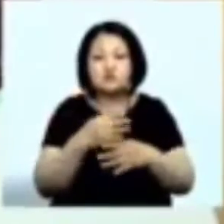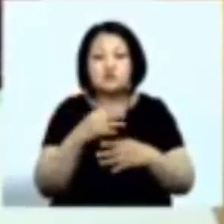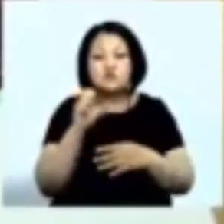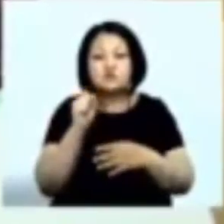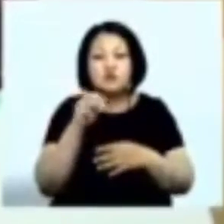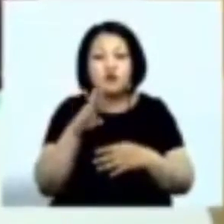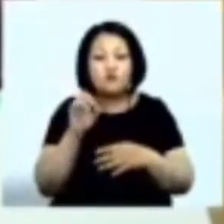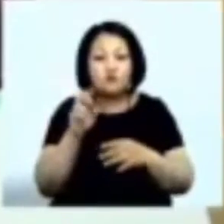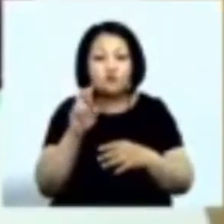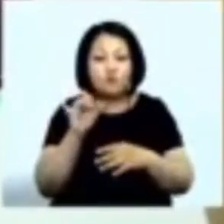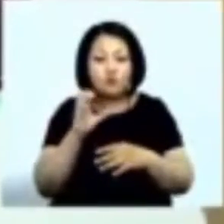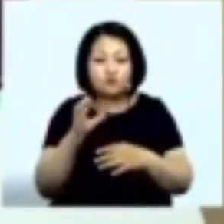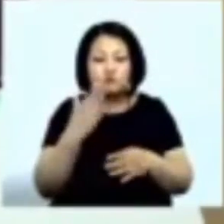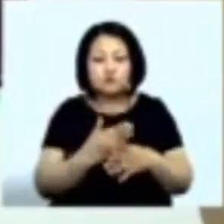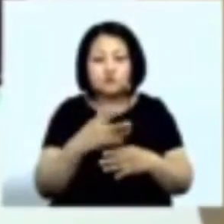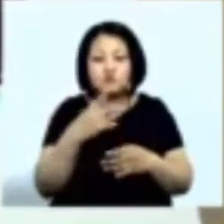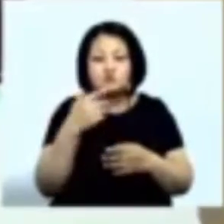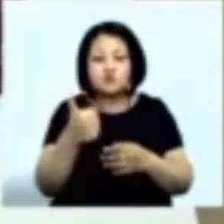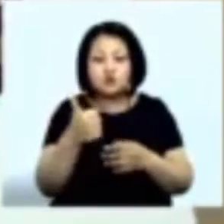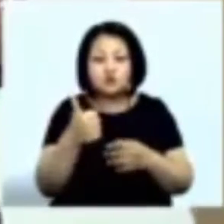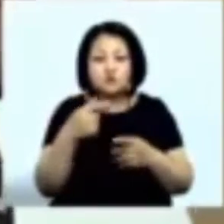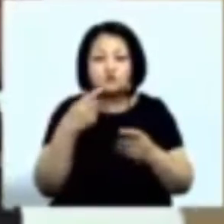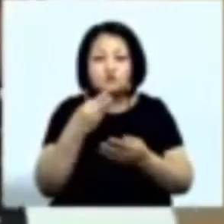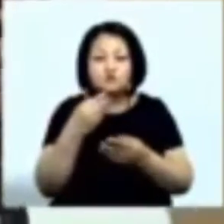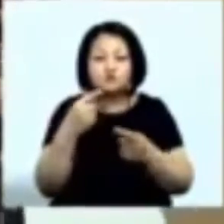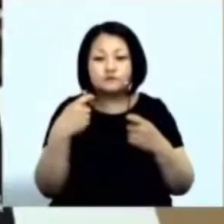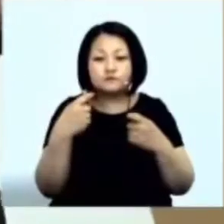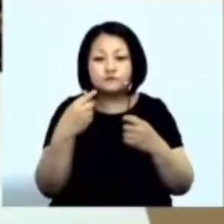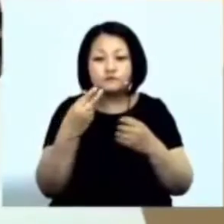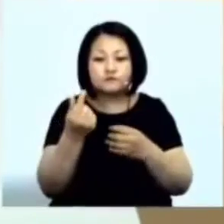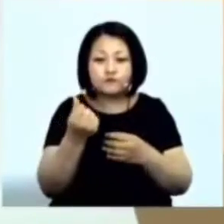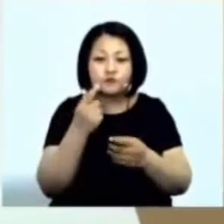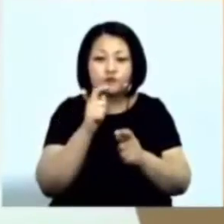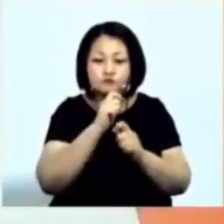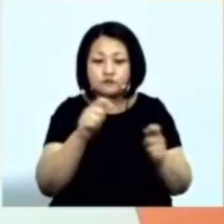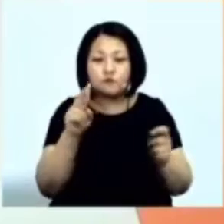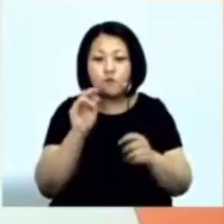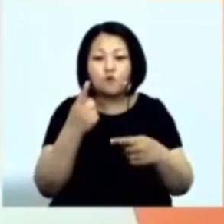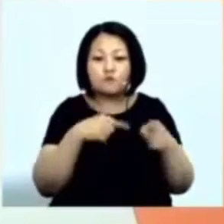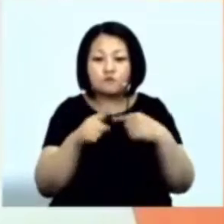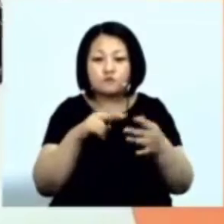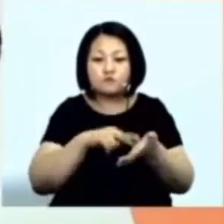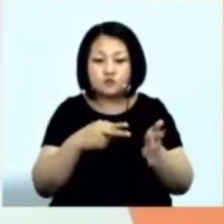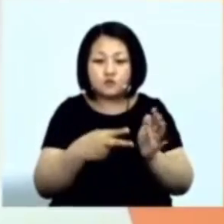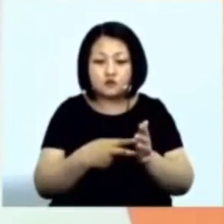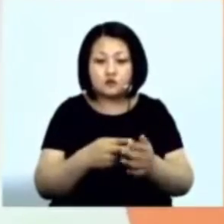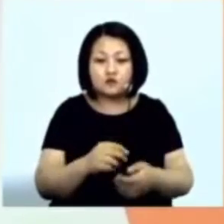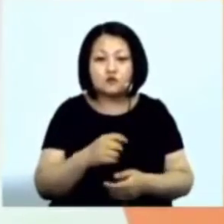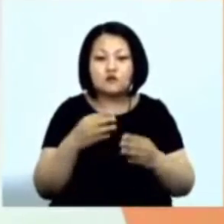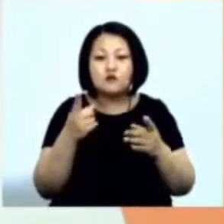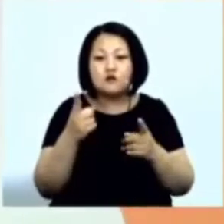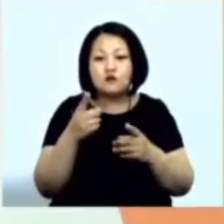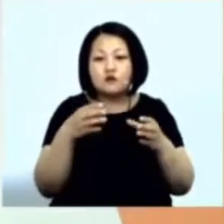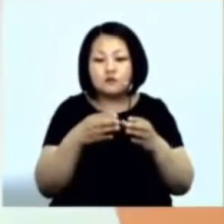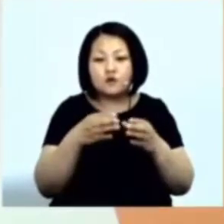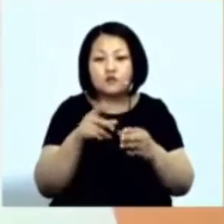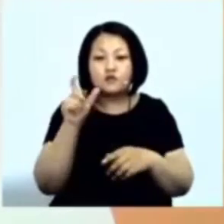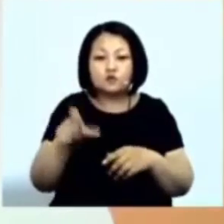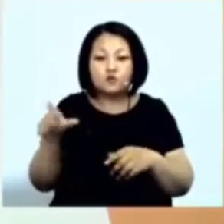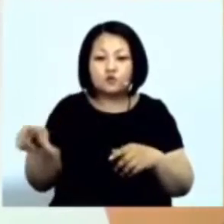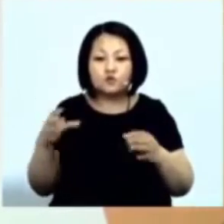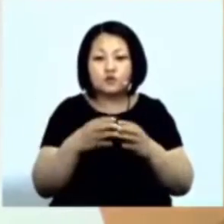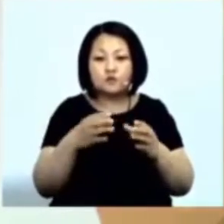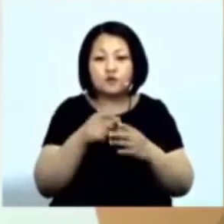потрясающие выплаты По маркетинг-плану И есть команда, которую ведут Команда спикеров Команда лидеров Люди, которые